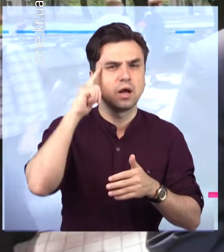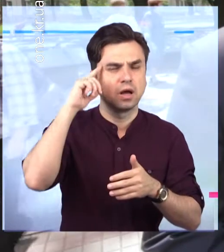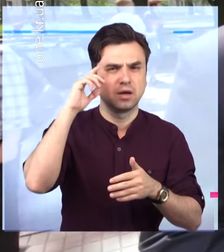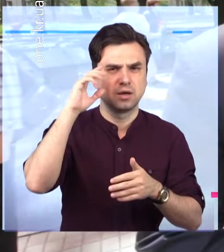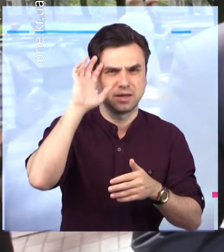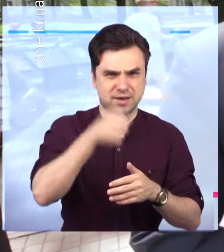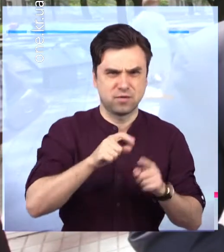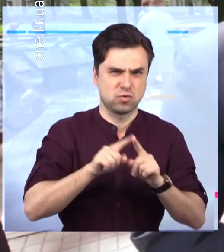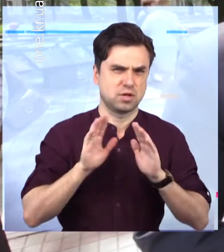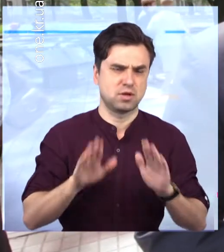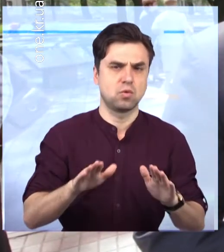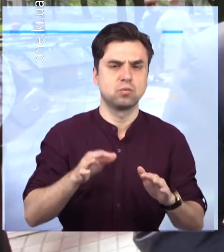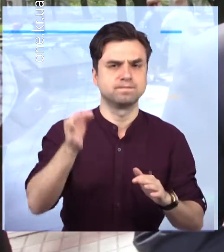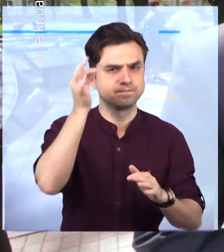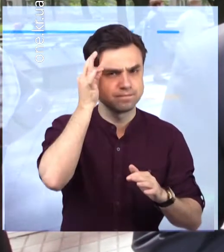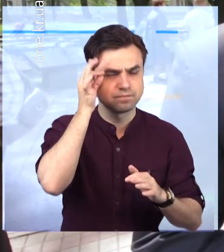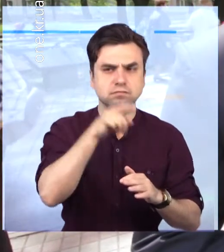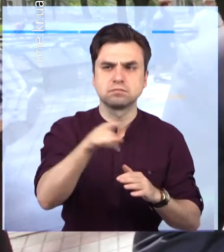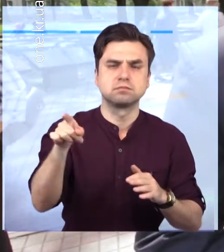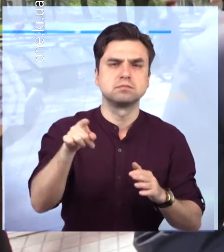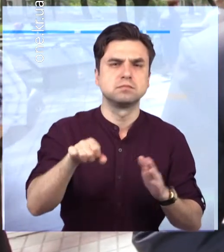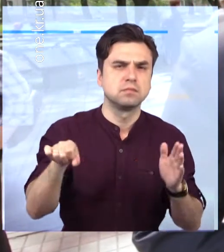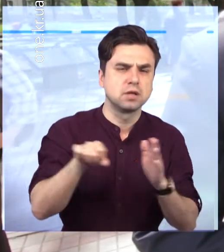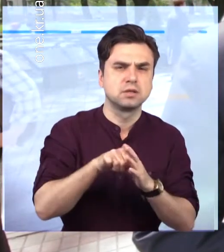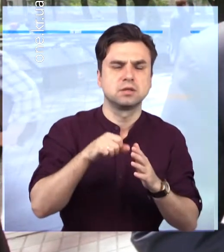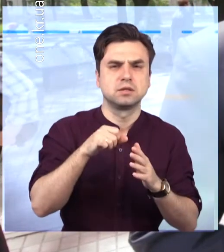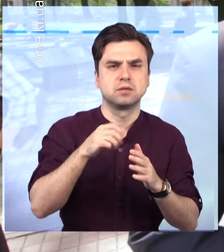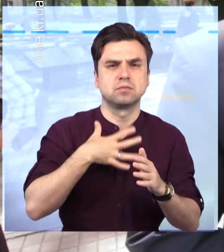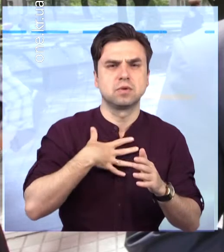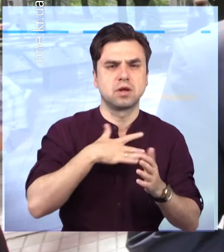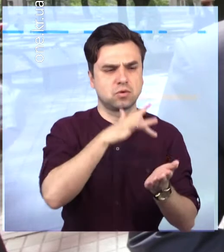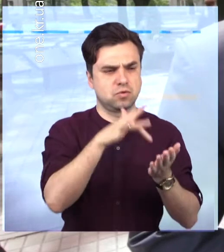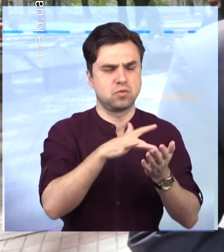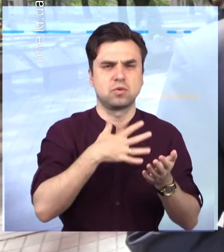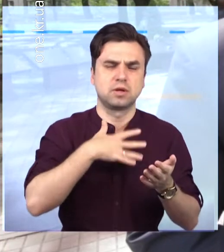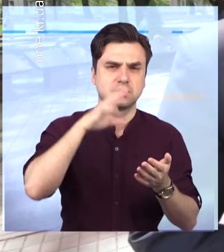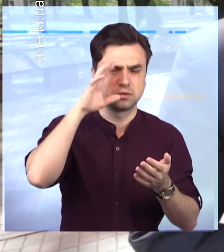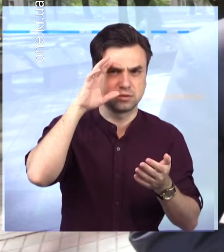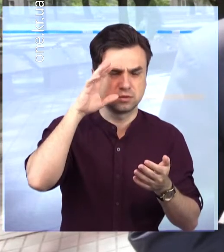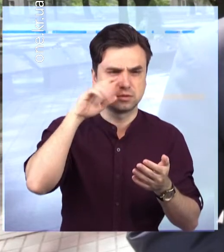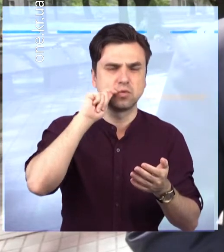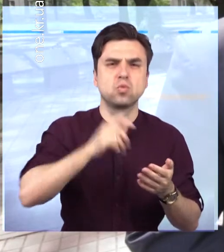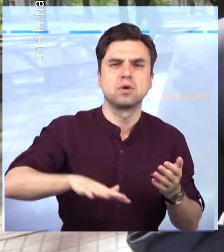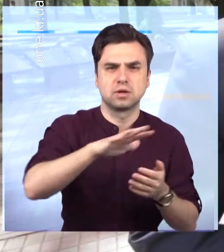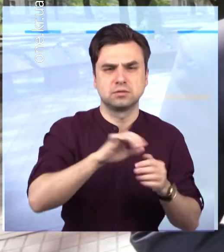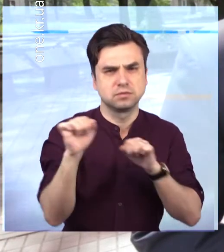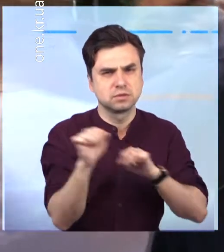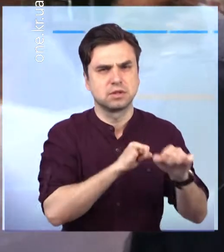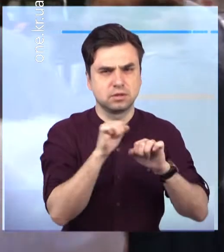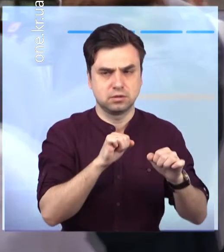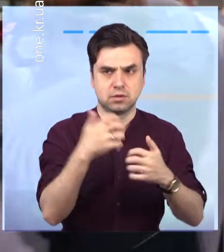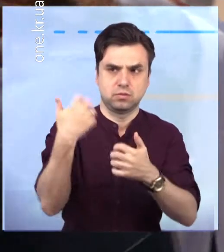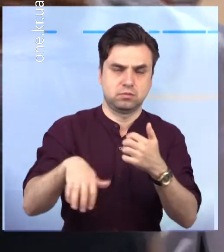'ятав героїв усіх часів, які боронили нашу рідну державу і наше рідне місто. І так буде завжди.